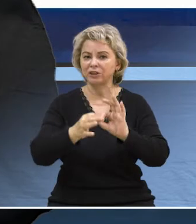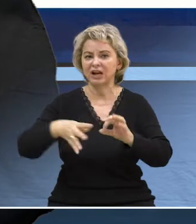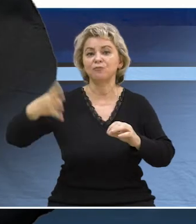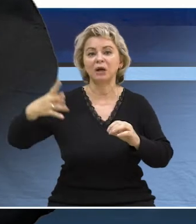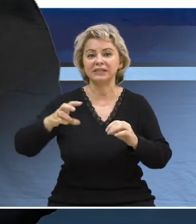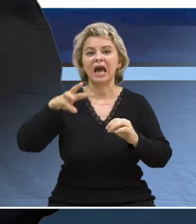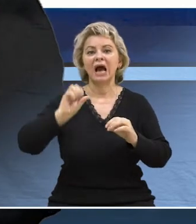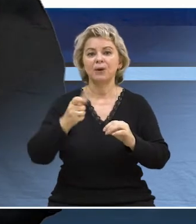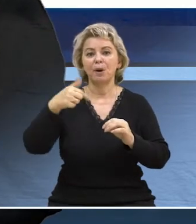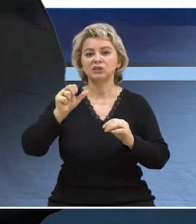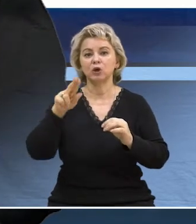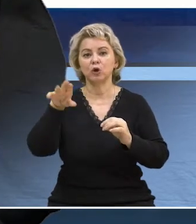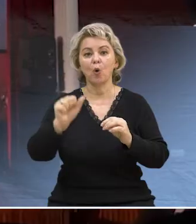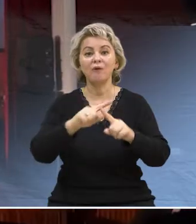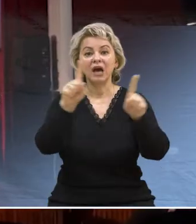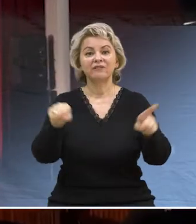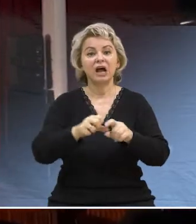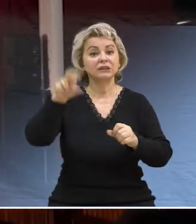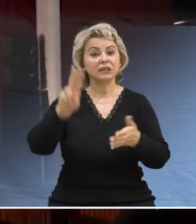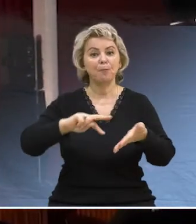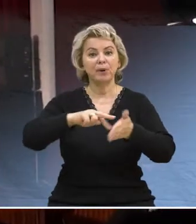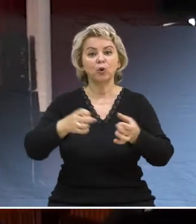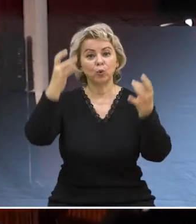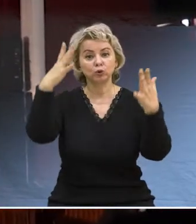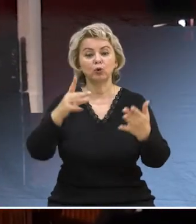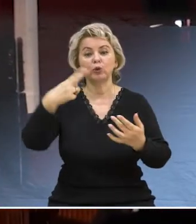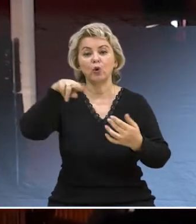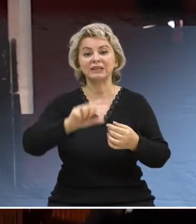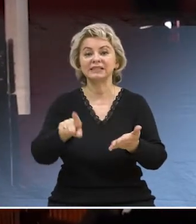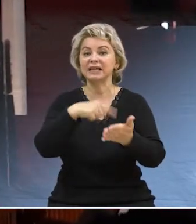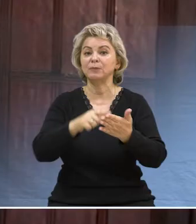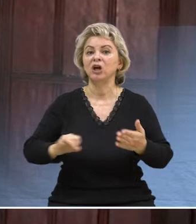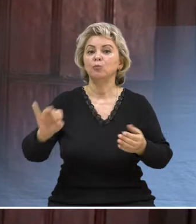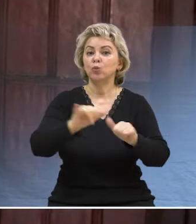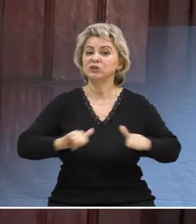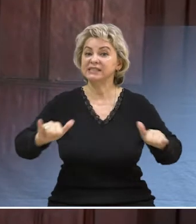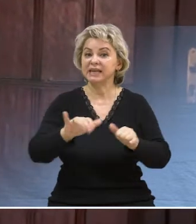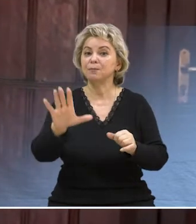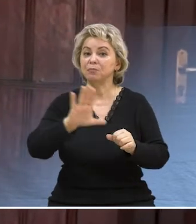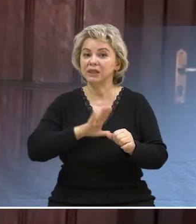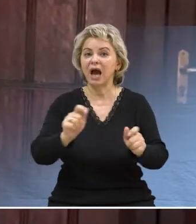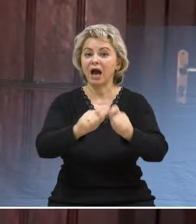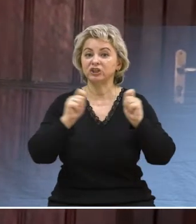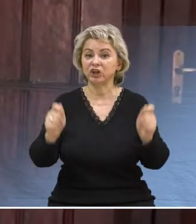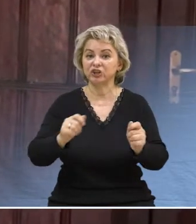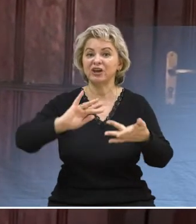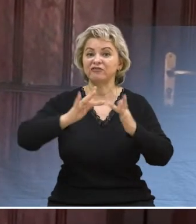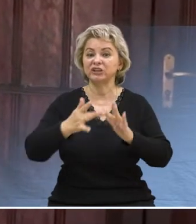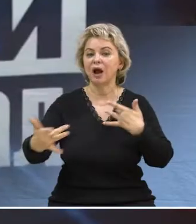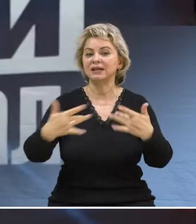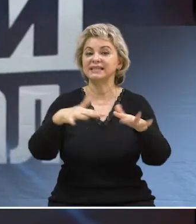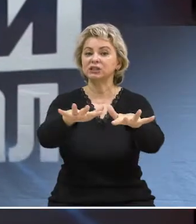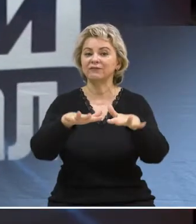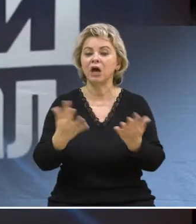Подробности в сюжете Алексея Масленникова. В рамках национального проекта «Культура» в Донецком городском историко-краеведческом музее состоялось открытие